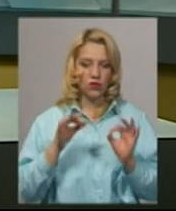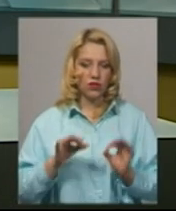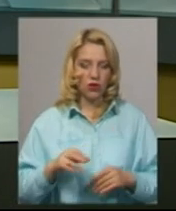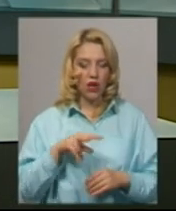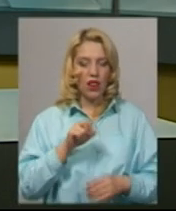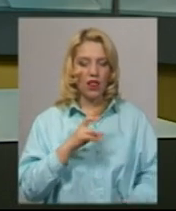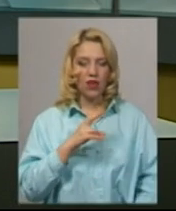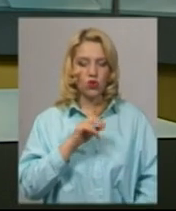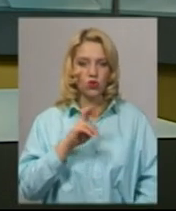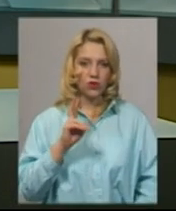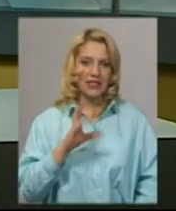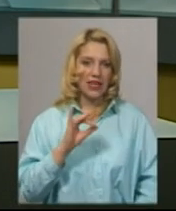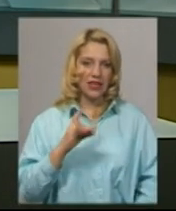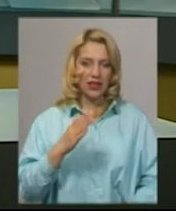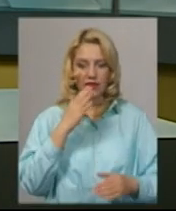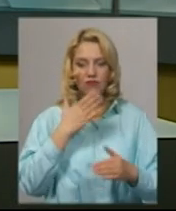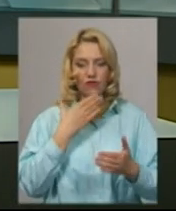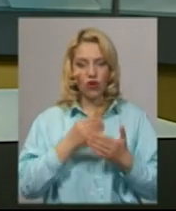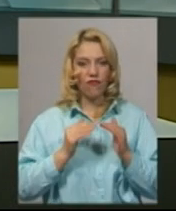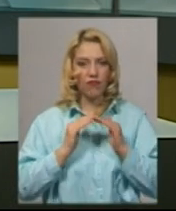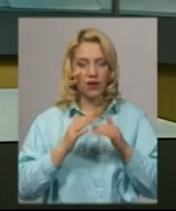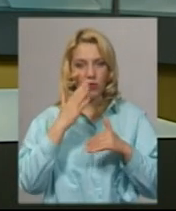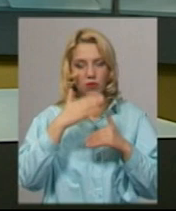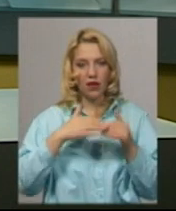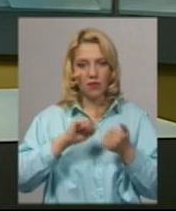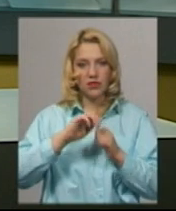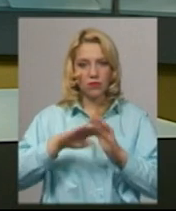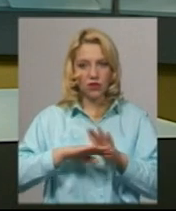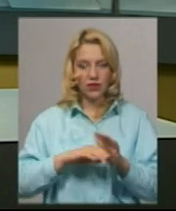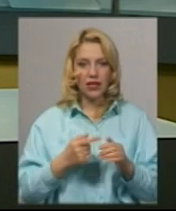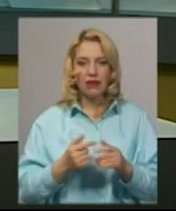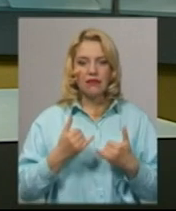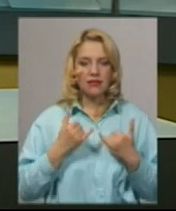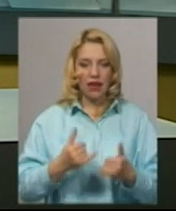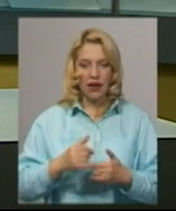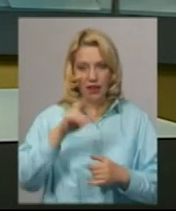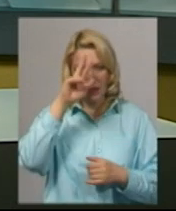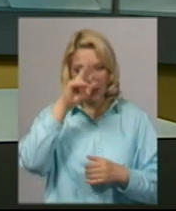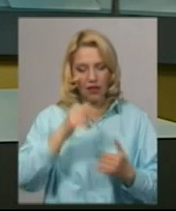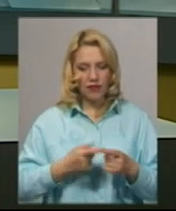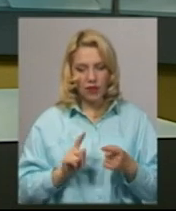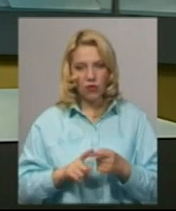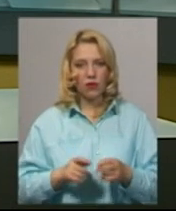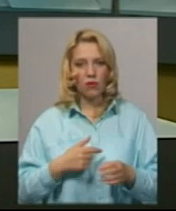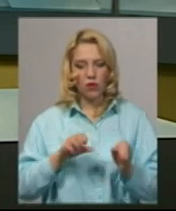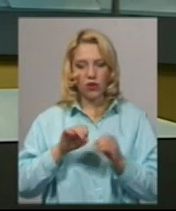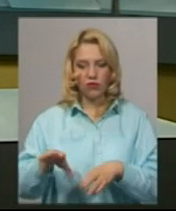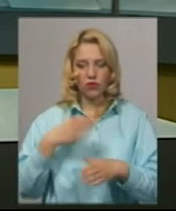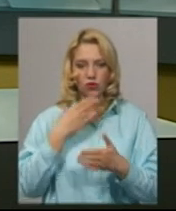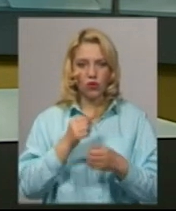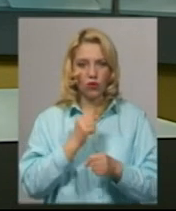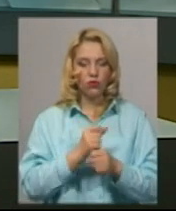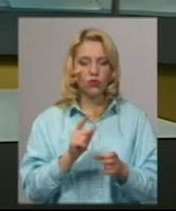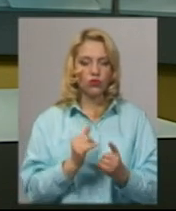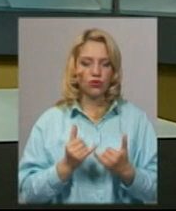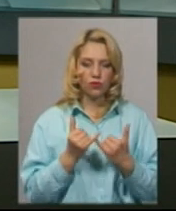равликовій фермі, що поблизу – Кам'янця-Подільську. Чоловік каже, заради равликів покинув роботу, аби присвятити більше часу проведення та